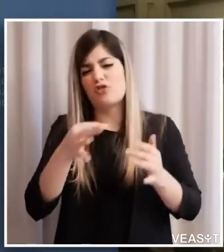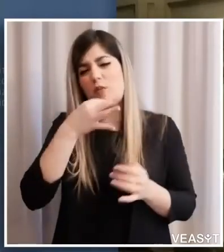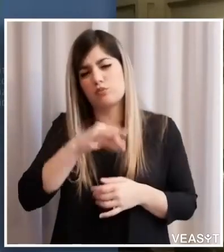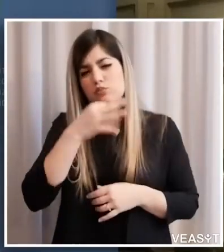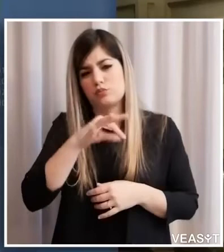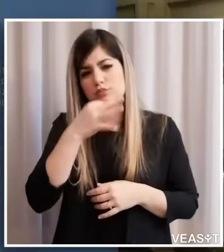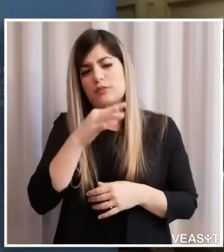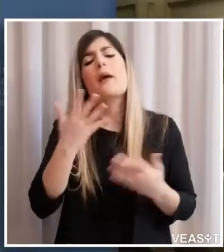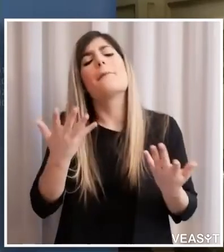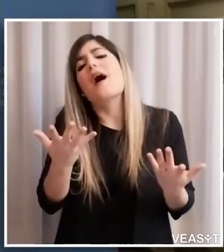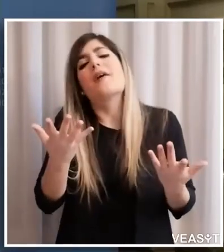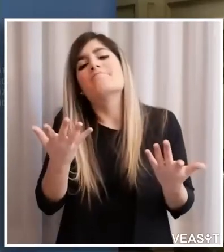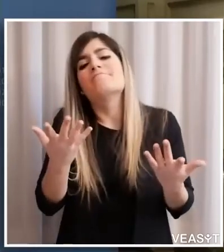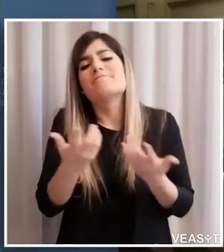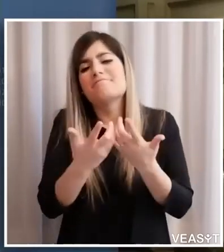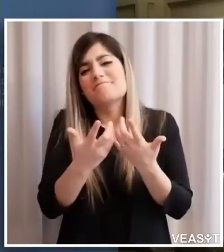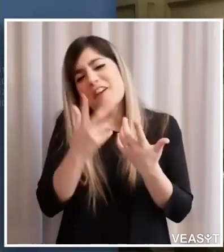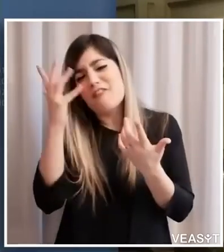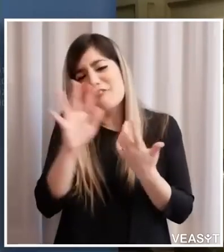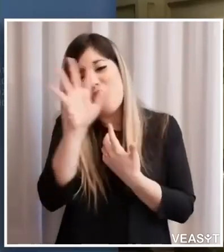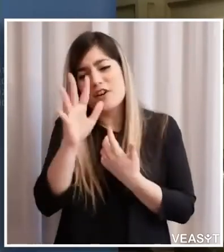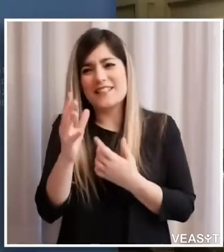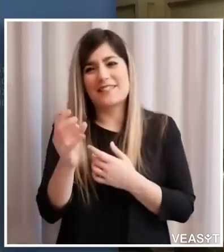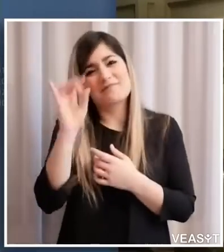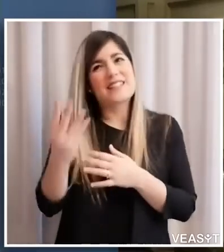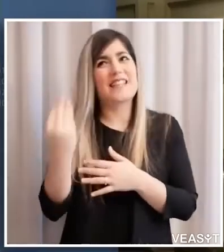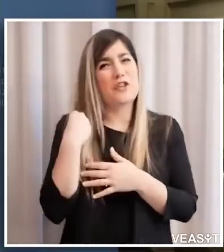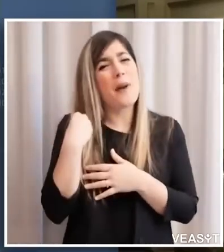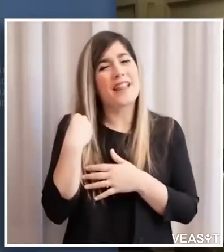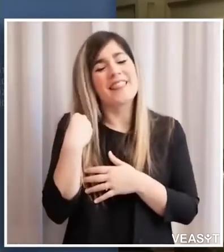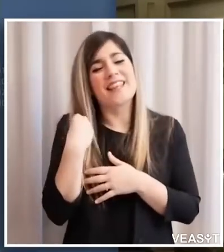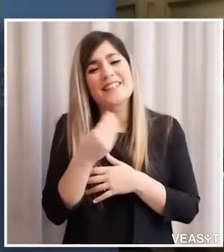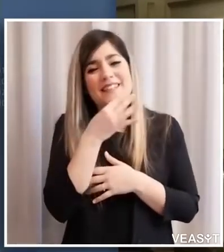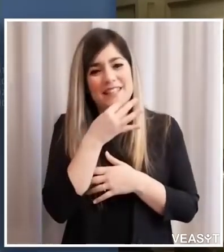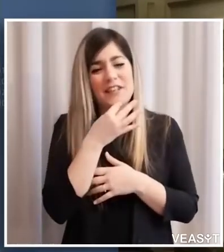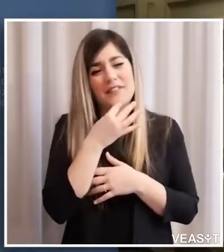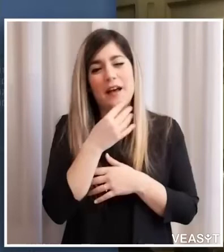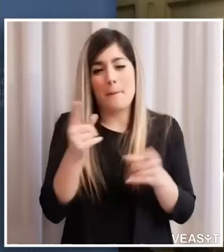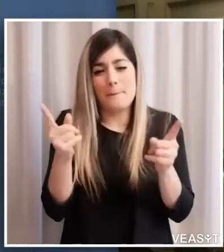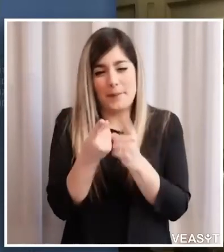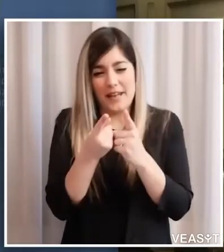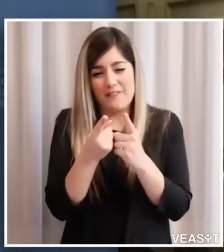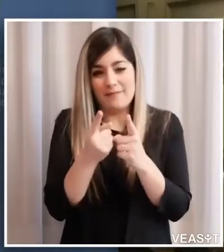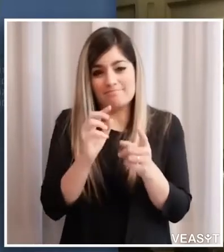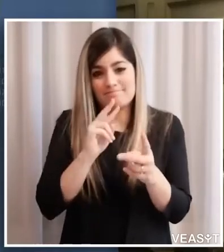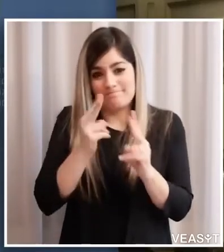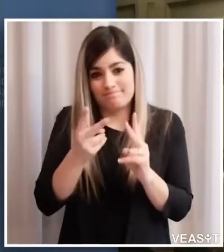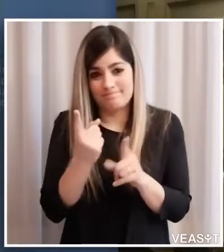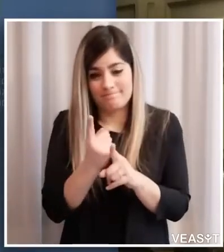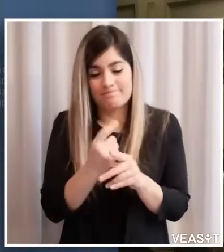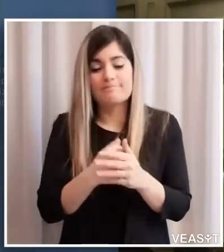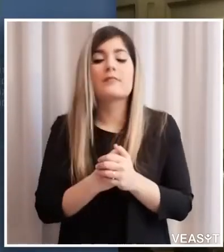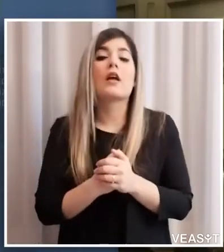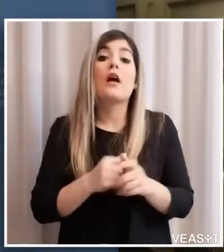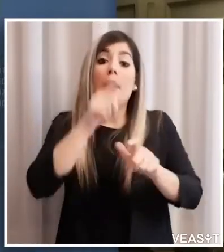evidentemente visto che sono giunte le domande forse è il caso di tornarci sopra brevemente dicono coloro che abitano nella stessa casa possono